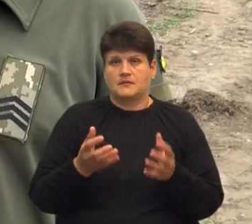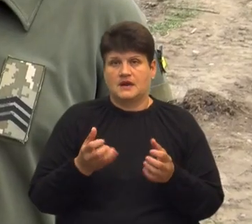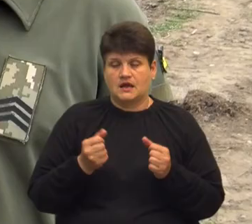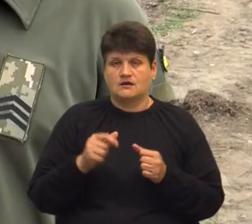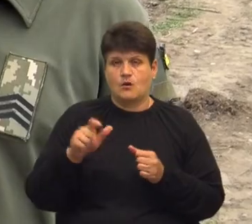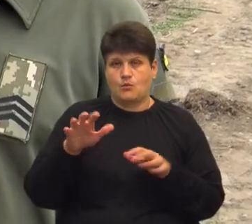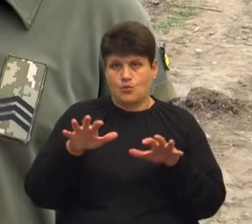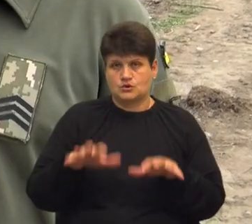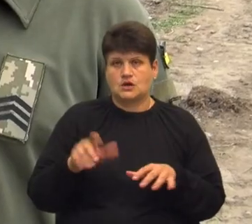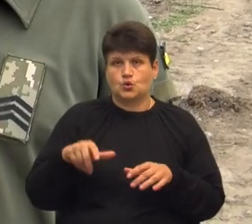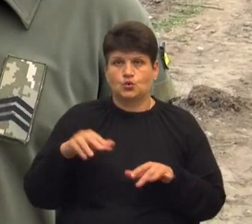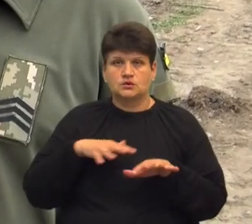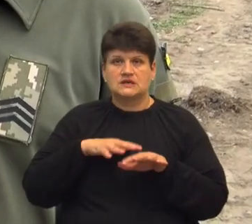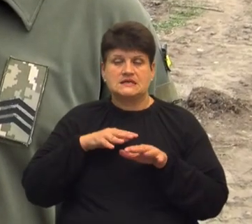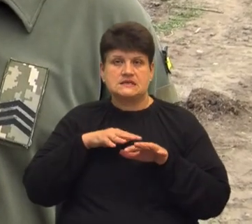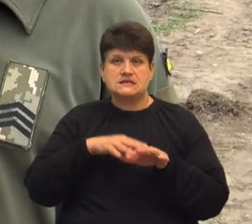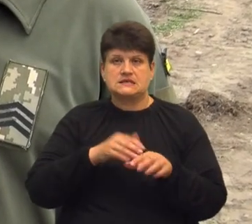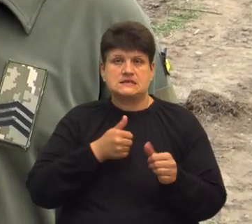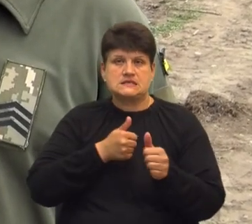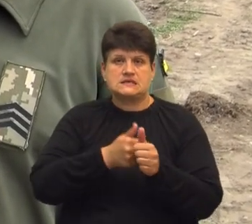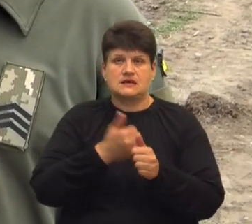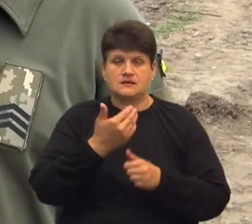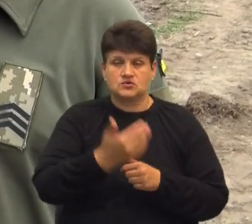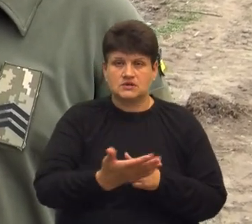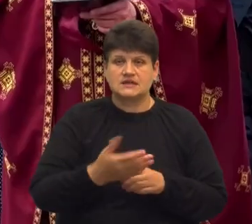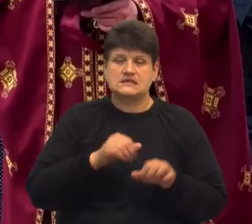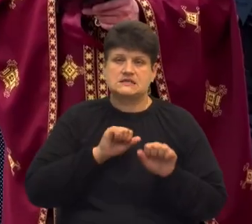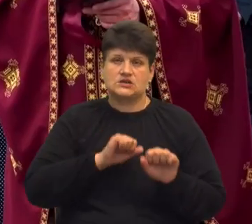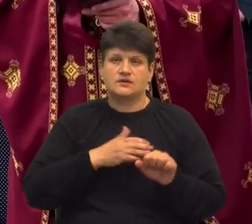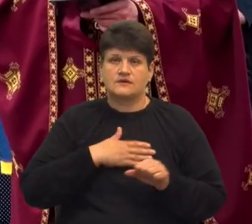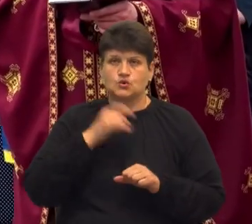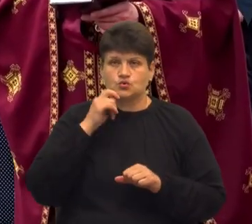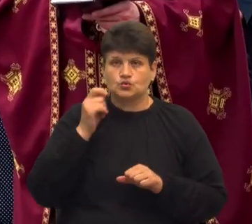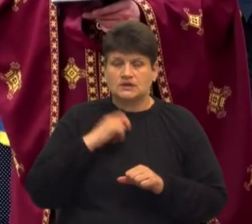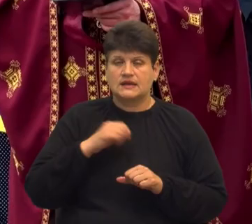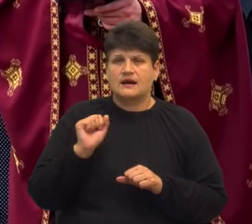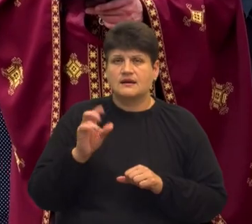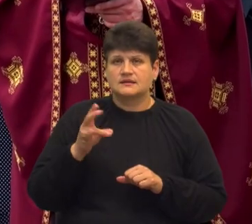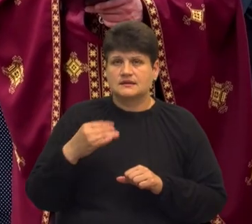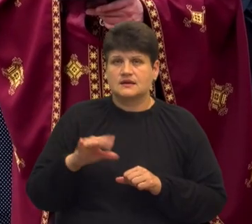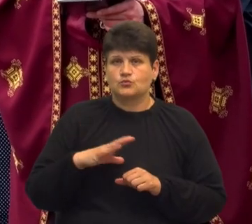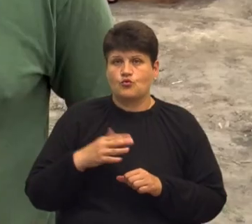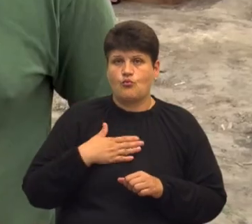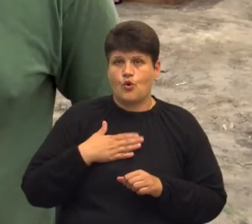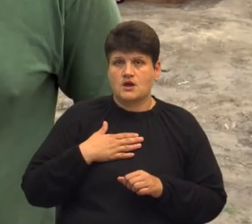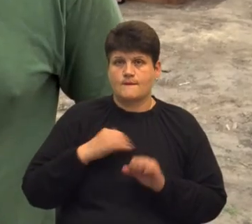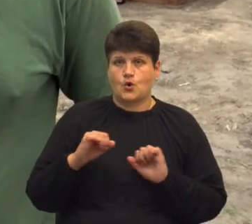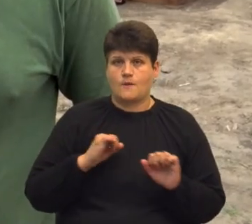йшли, і він до останнього дня був на позиціях, захищав нашу країну. Андрій був безпосередньо моїм командиром.